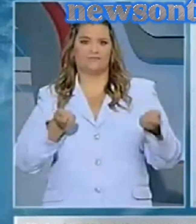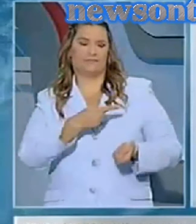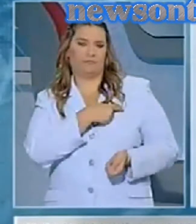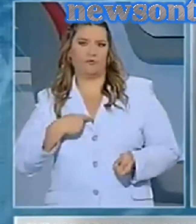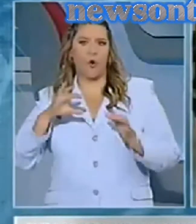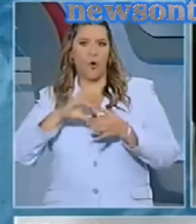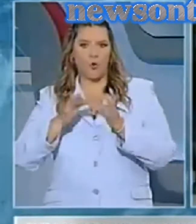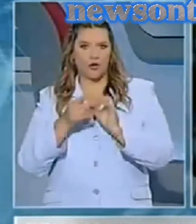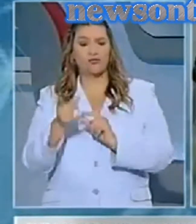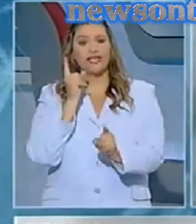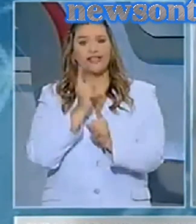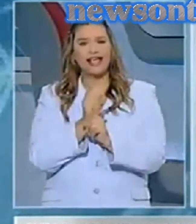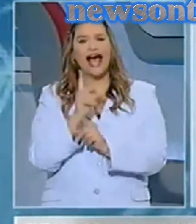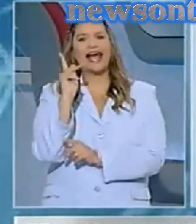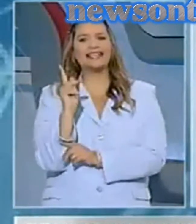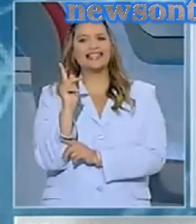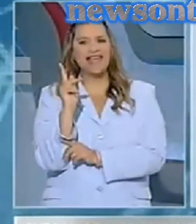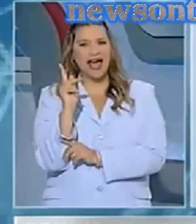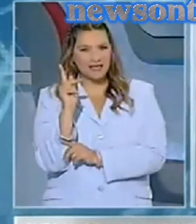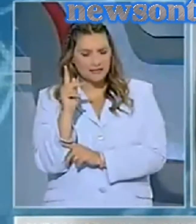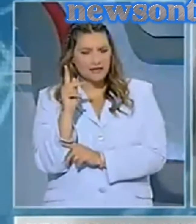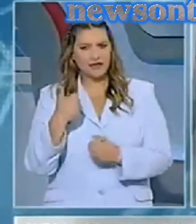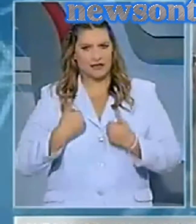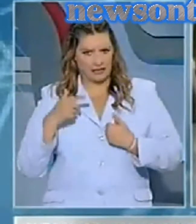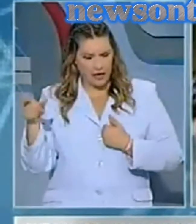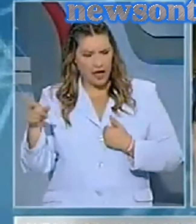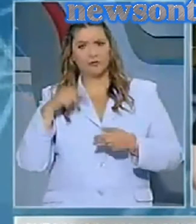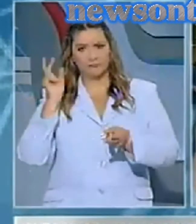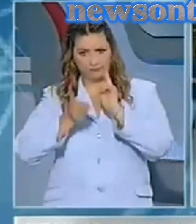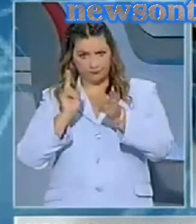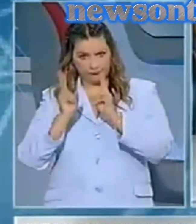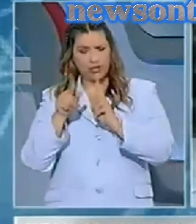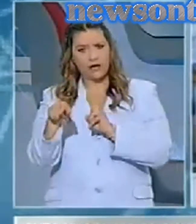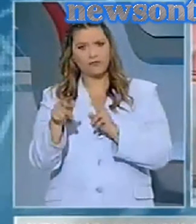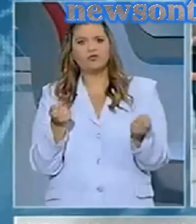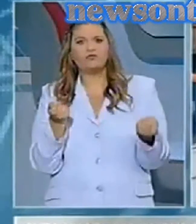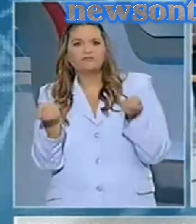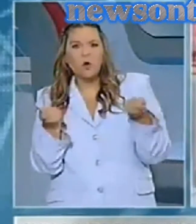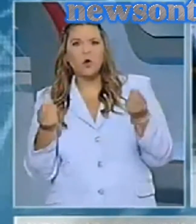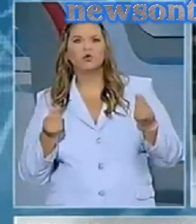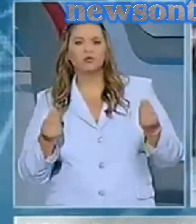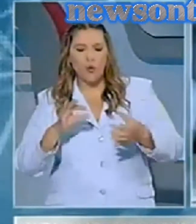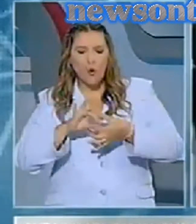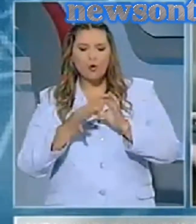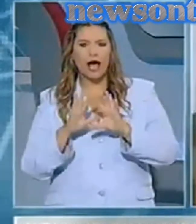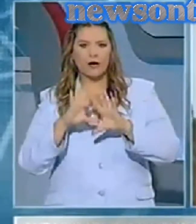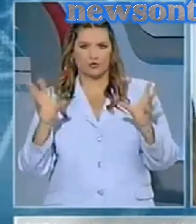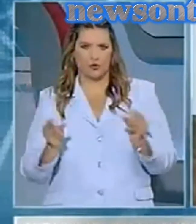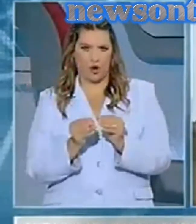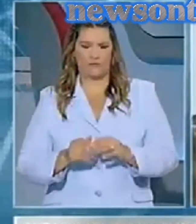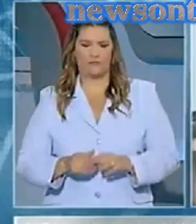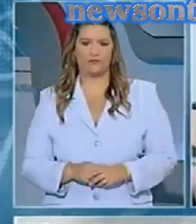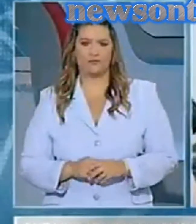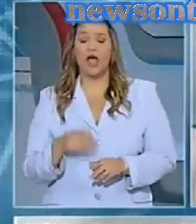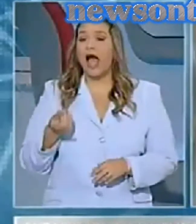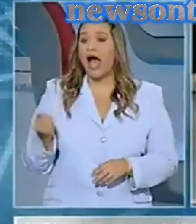εγκληματικής οργάνωσης, ενώ ειδικότερα ο Ηλίας Κασιδιάρης, σύμφωνα με το κατηγορητήριο του ανακριτή, αποτελούσε τον επιχειρησιακό επιτελάρχη της οργάνωσης.